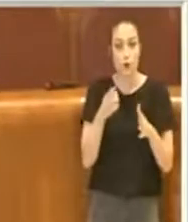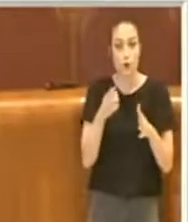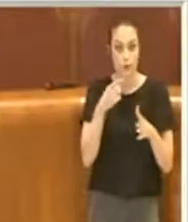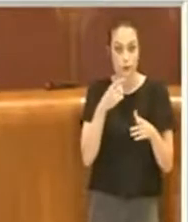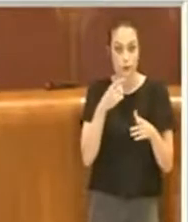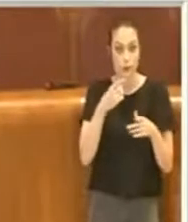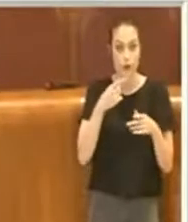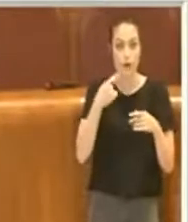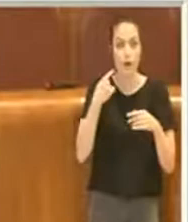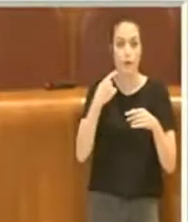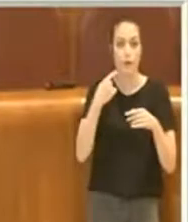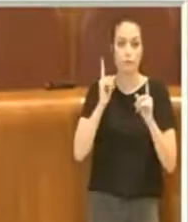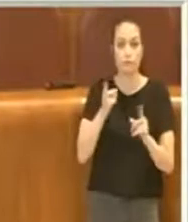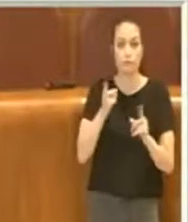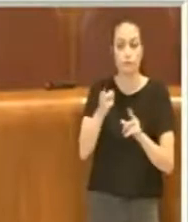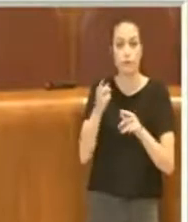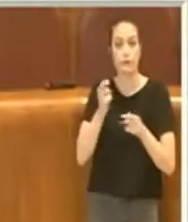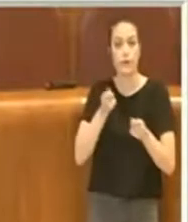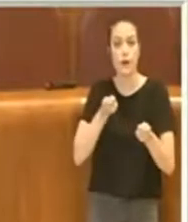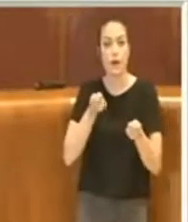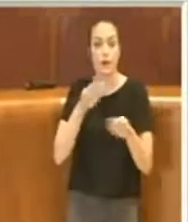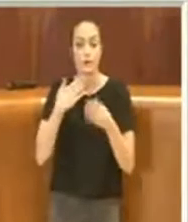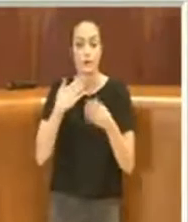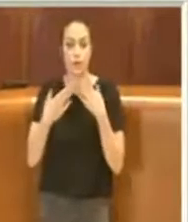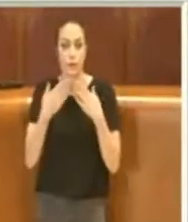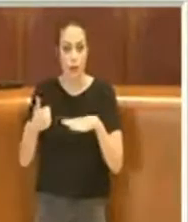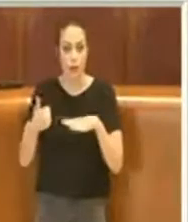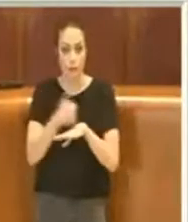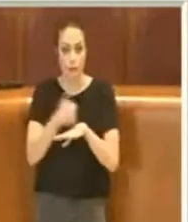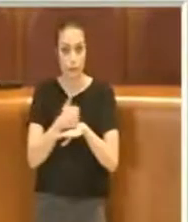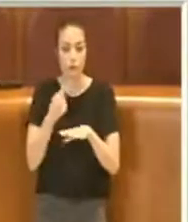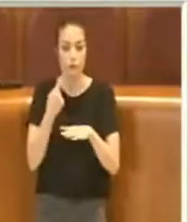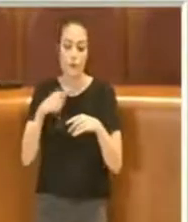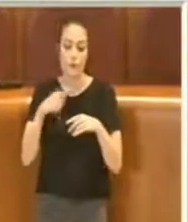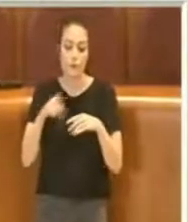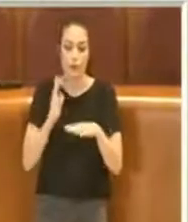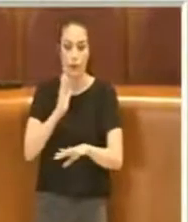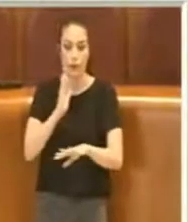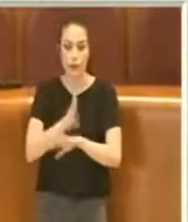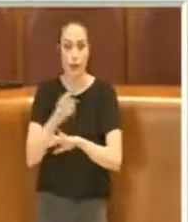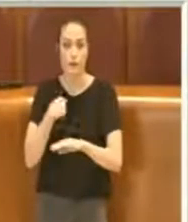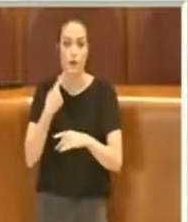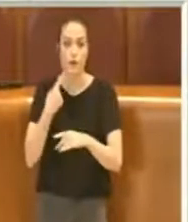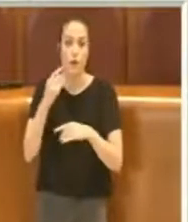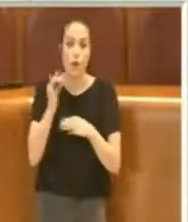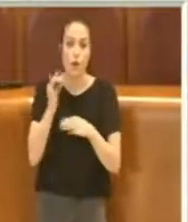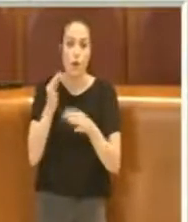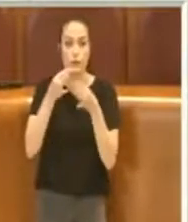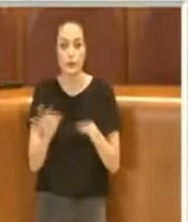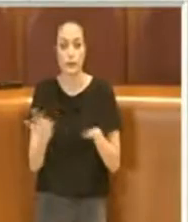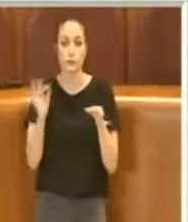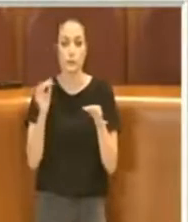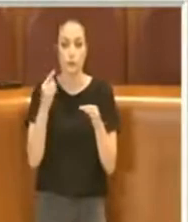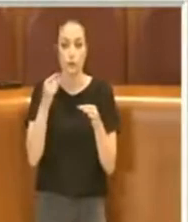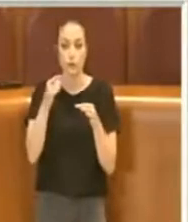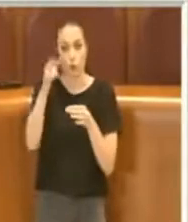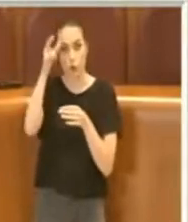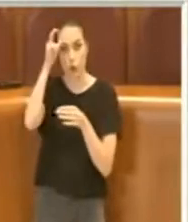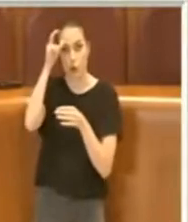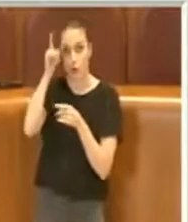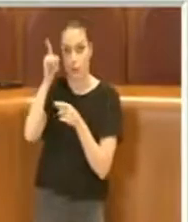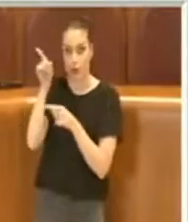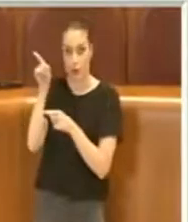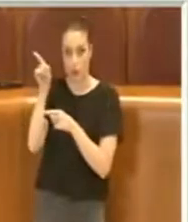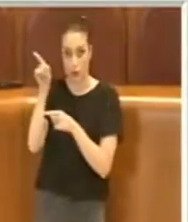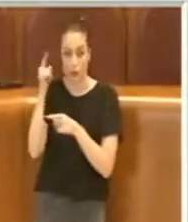provvedimento, di interloquire e quindi suggerire e mettersi a disposizione del Governo per